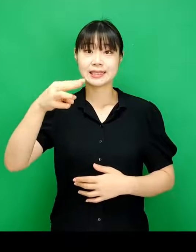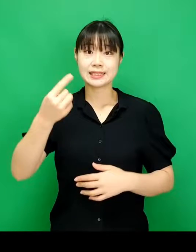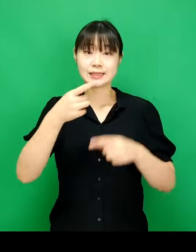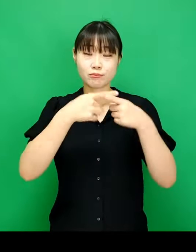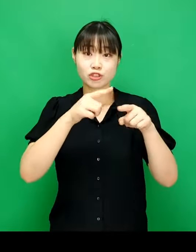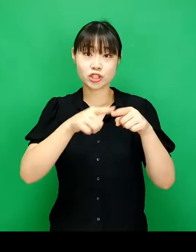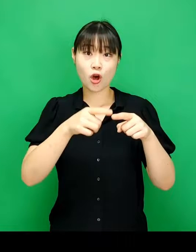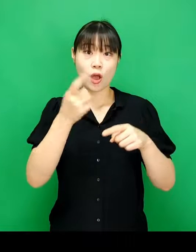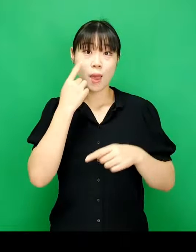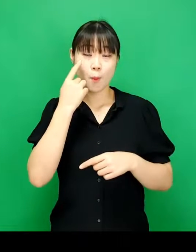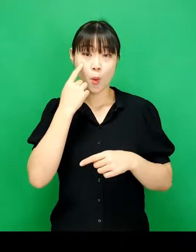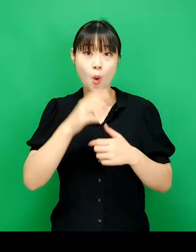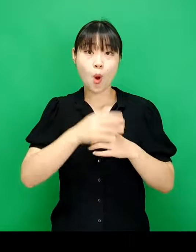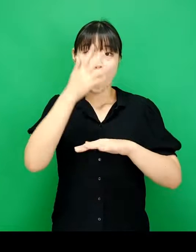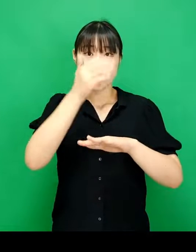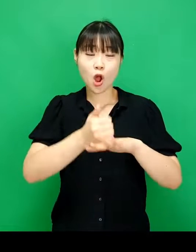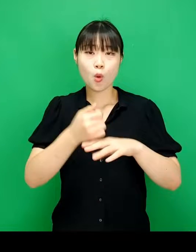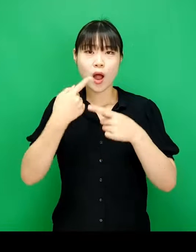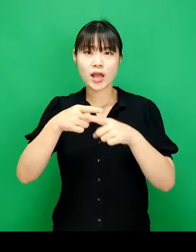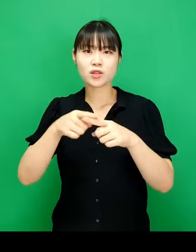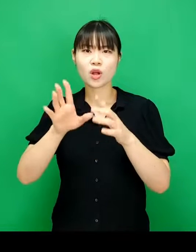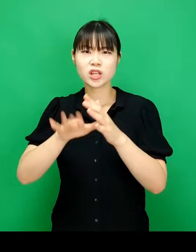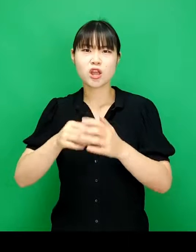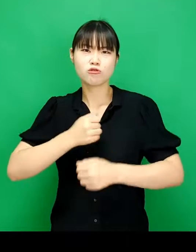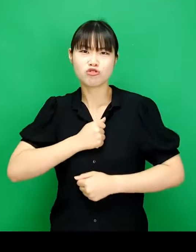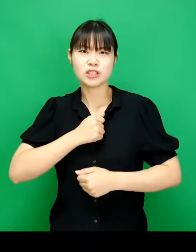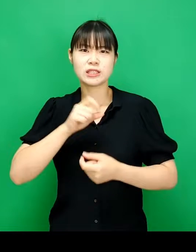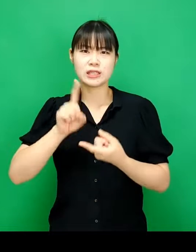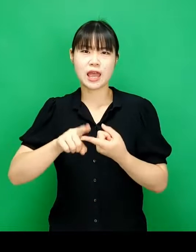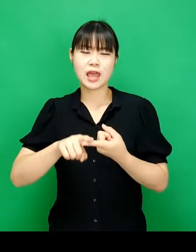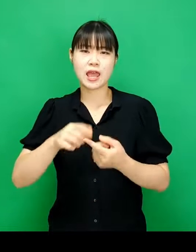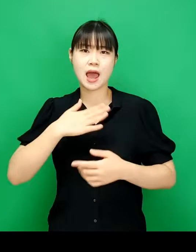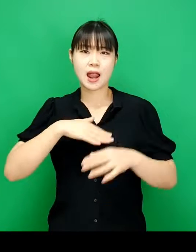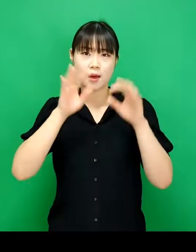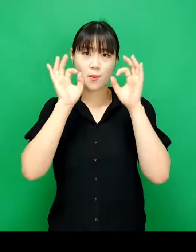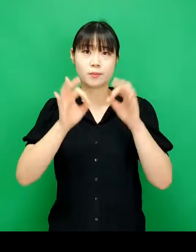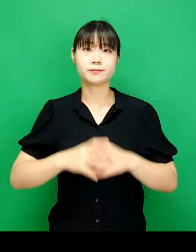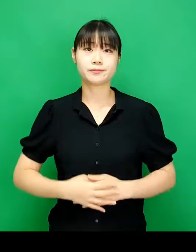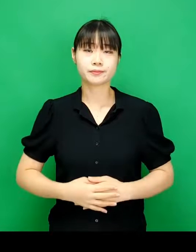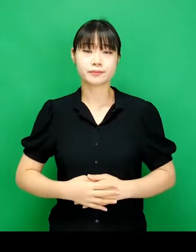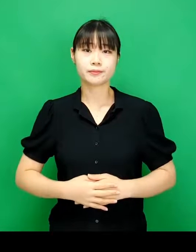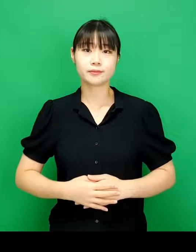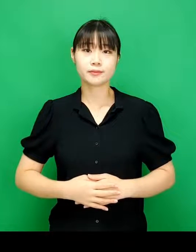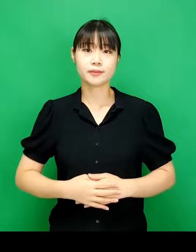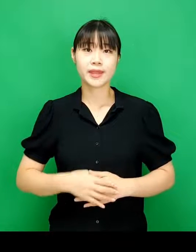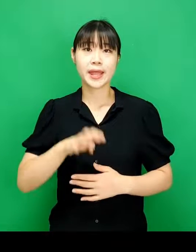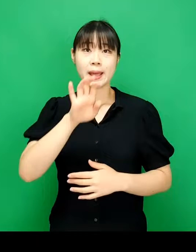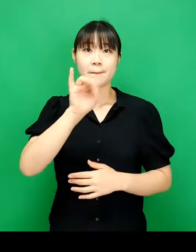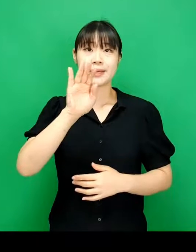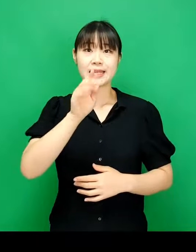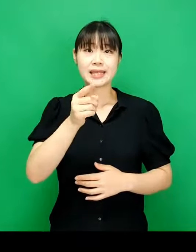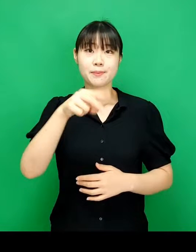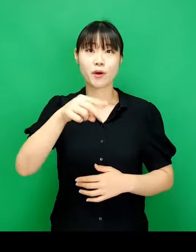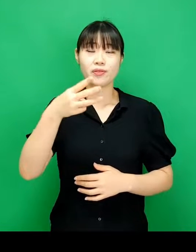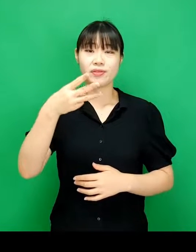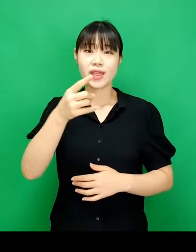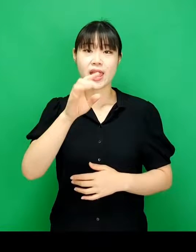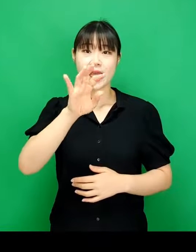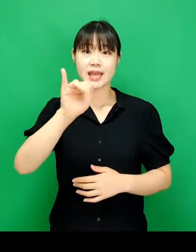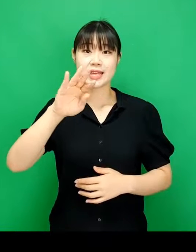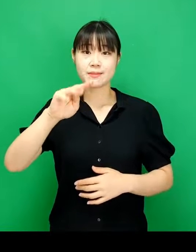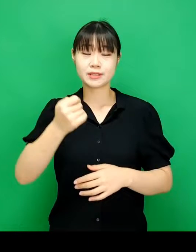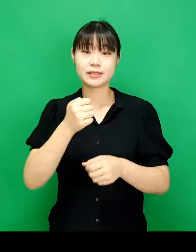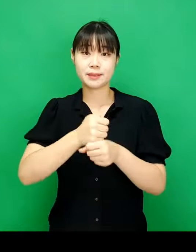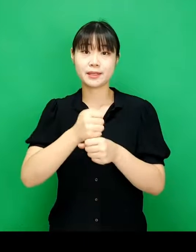실습을 해보고 분석 결과를 해석할 때 주의해야 할 점을 알아보겠습니다 피버 테이블을 만들어